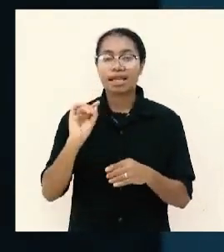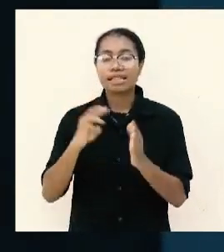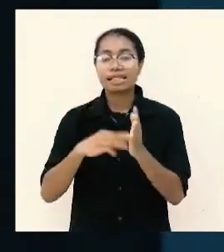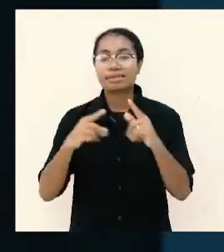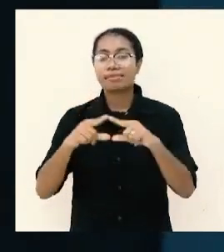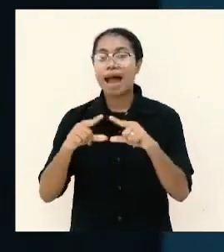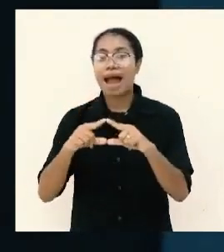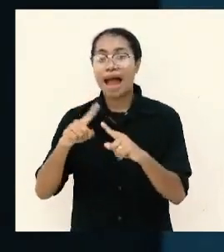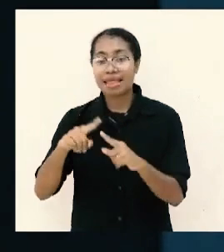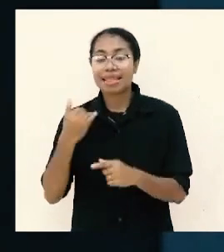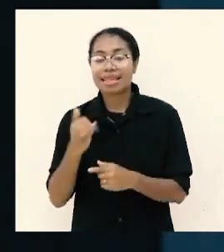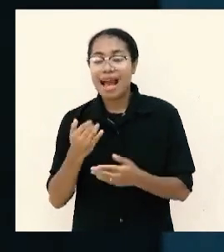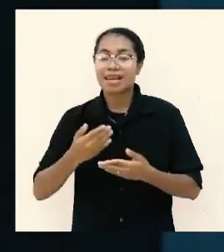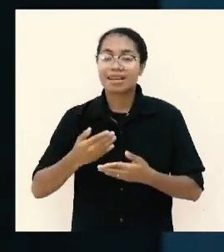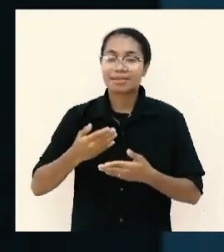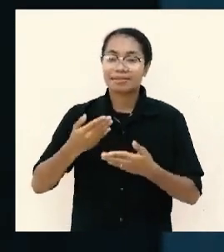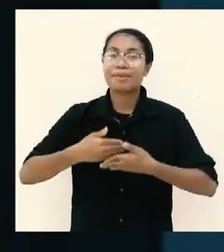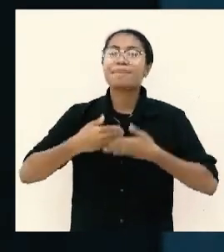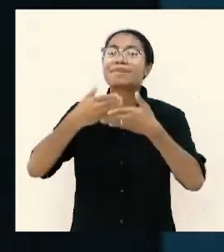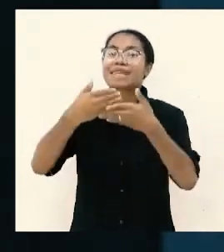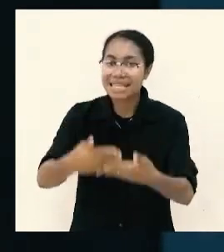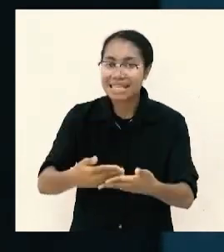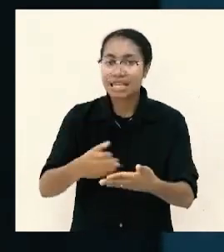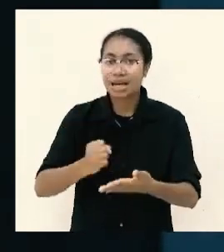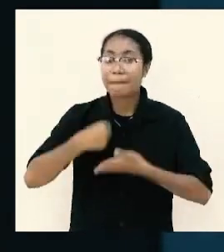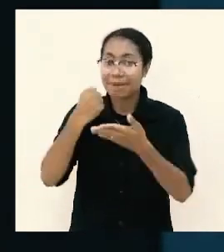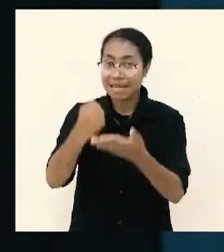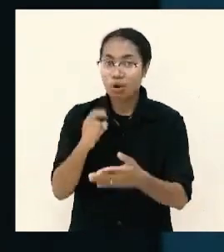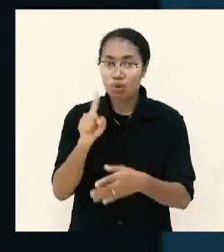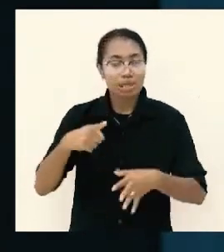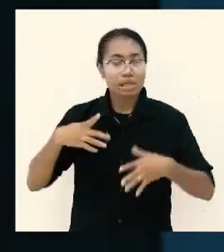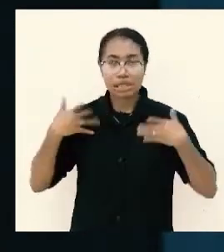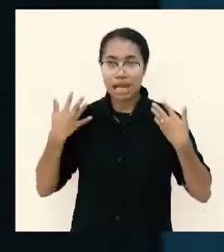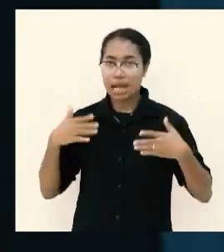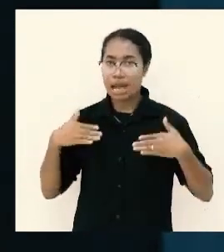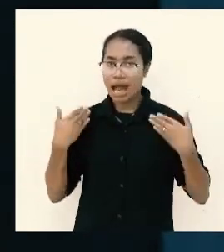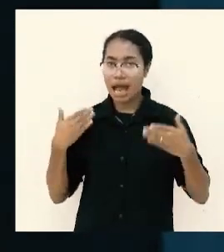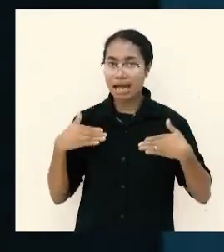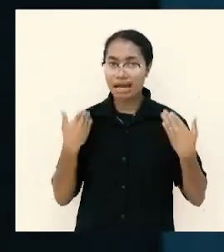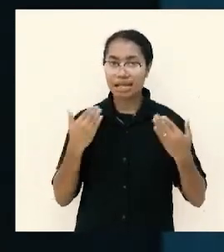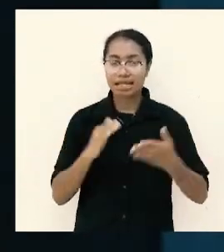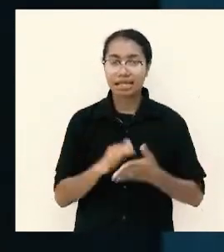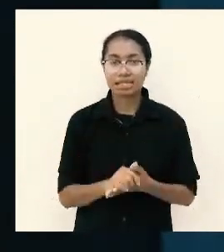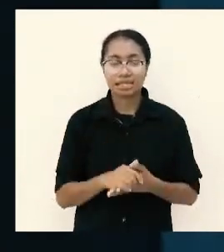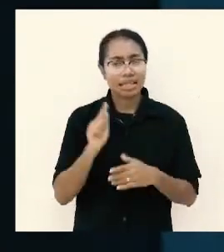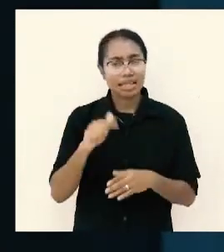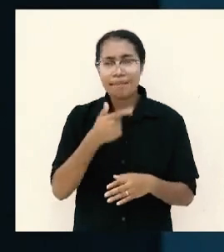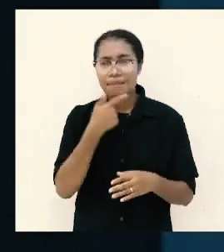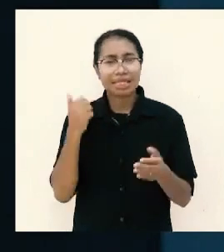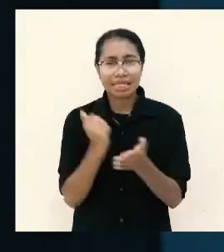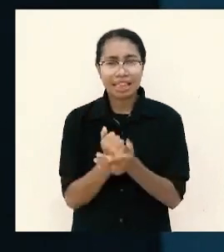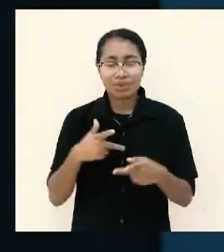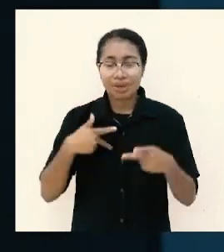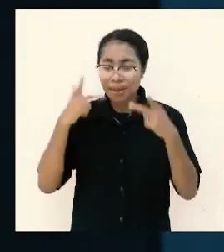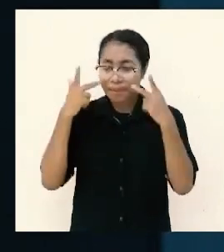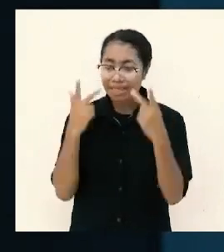memberi itu yang bikin dia senang ini perlu kita perhatikan